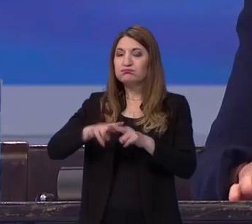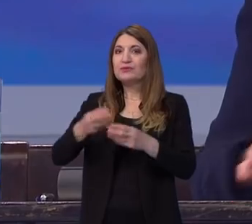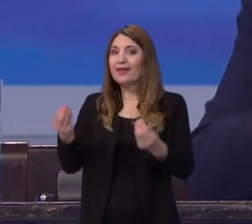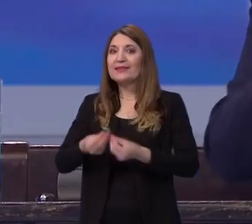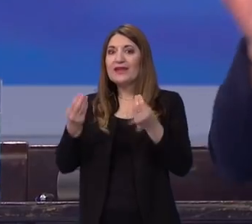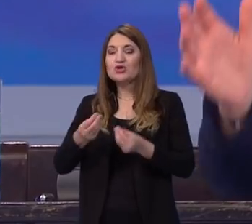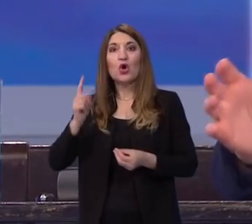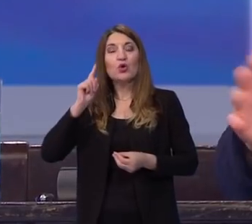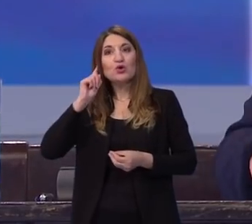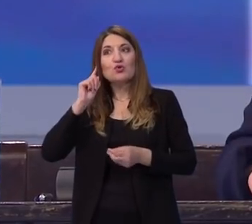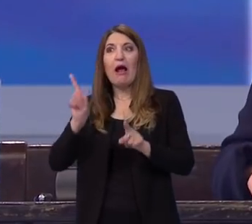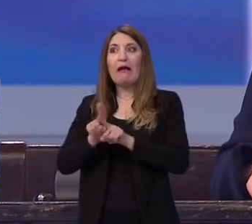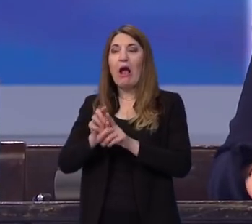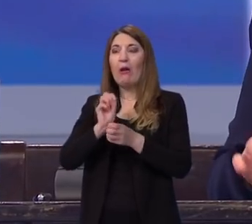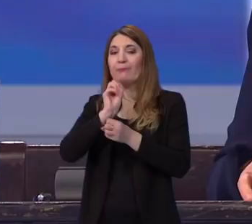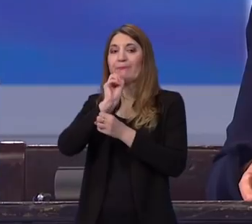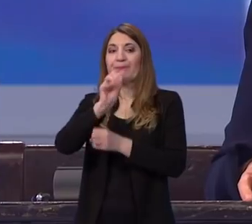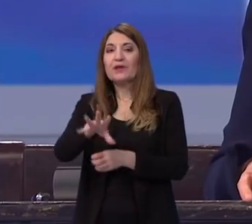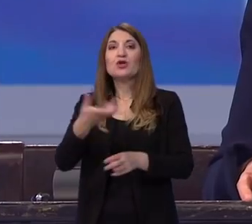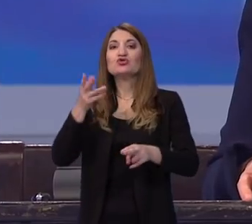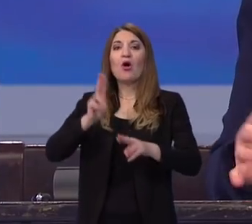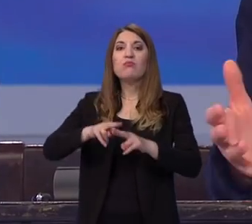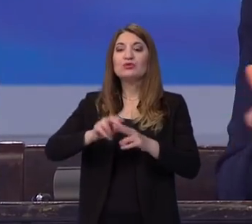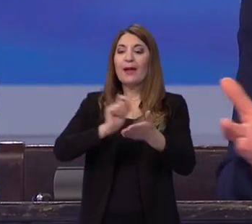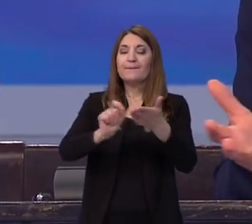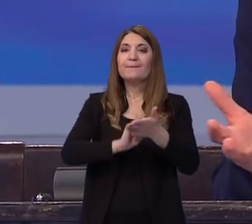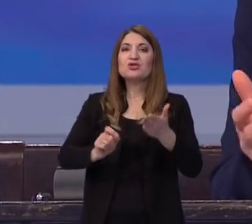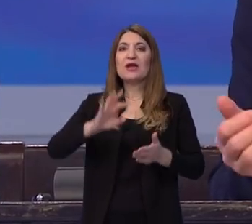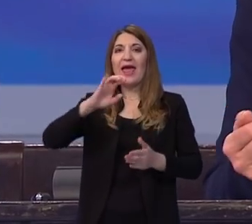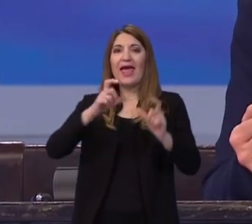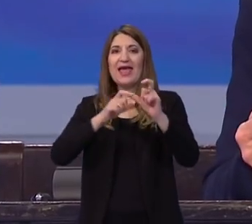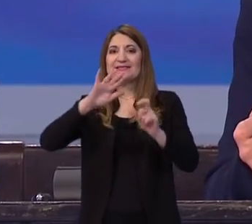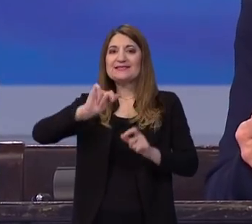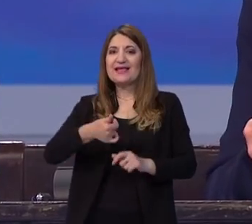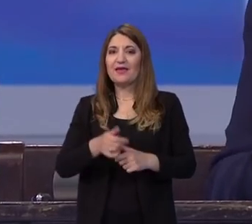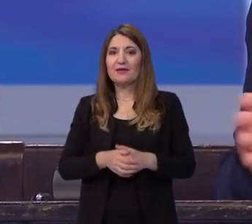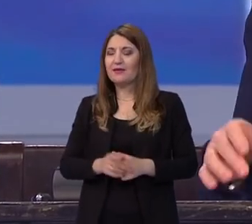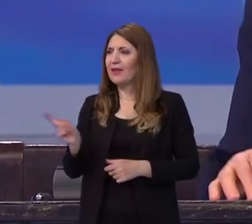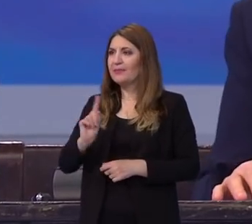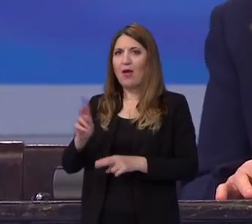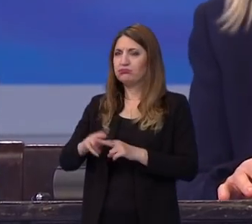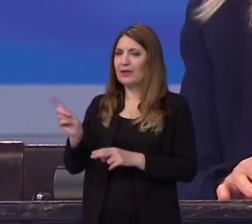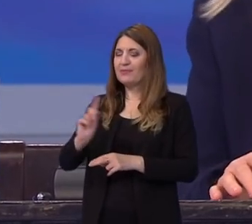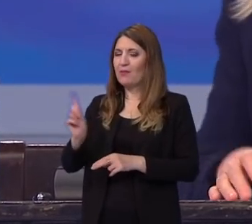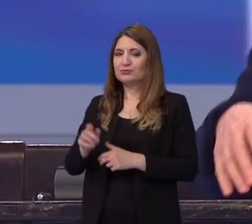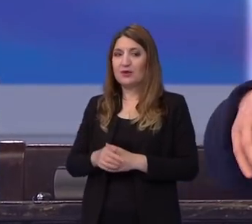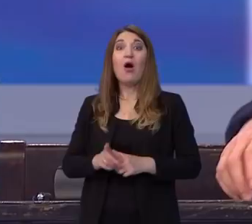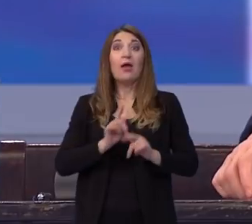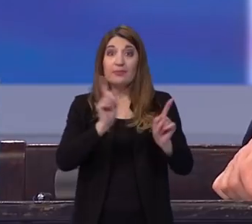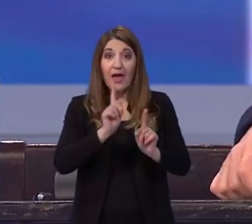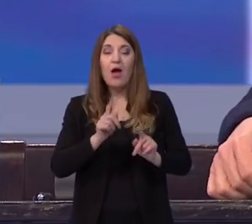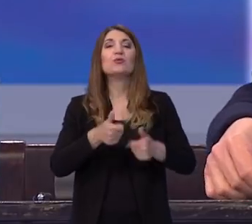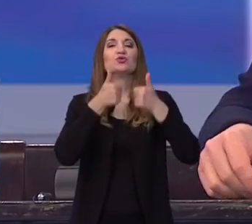pročuti što će se pisati na eseju. Nije to vaš? Neće. Odlično, evo. Neće. Evo,